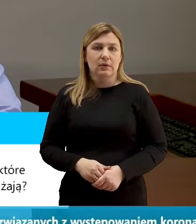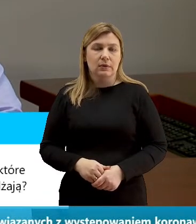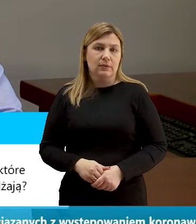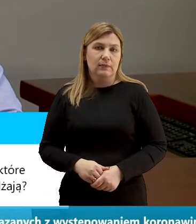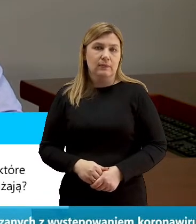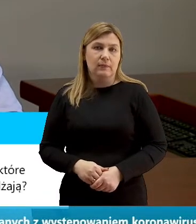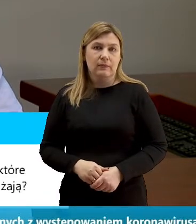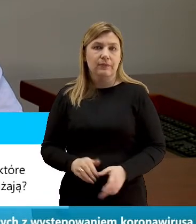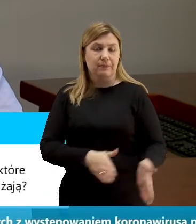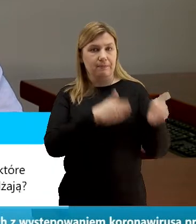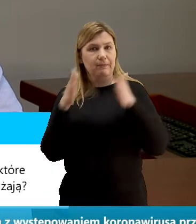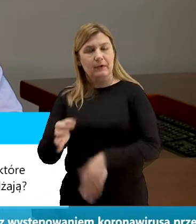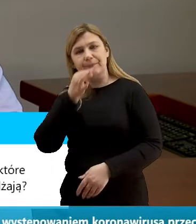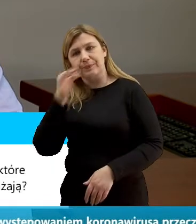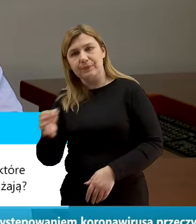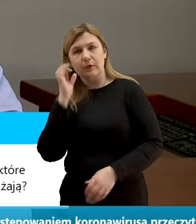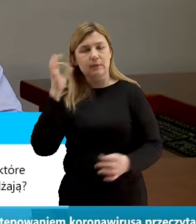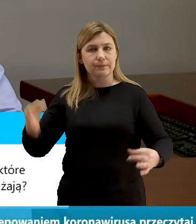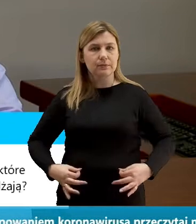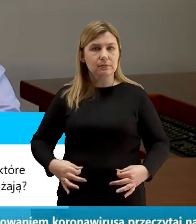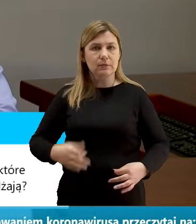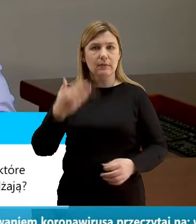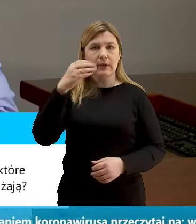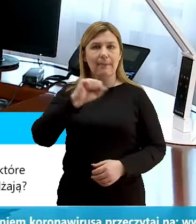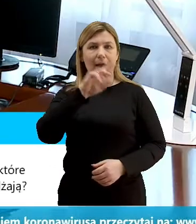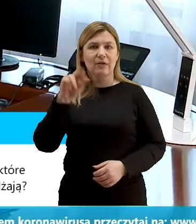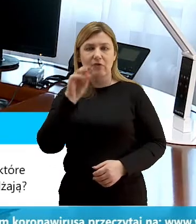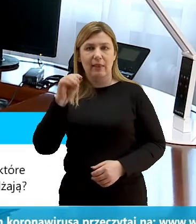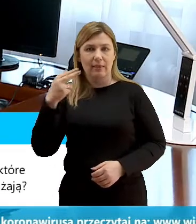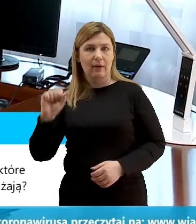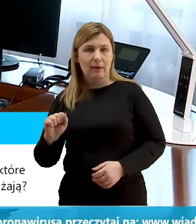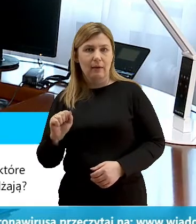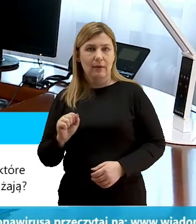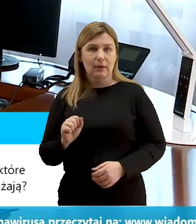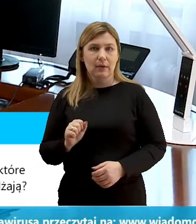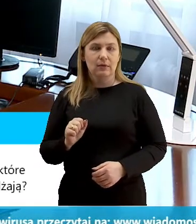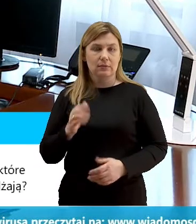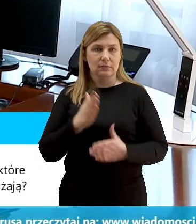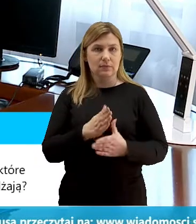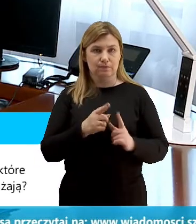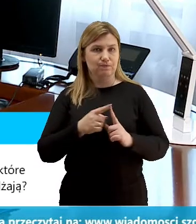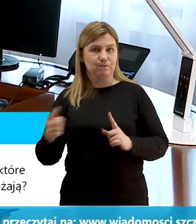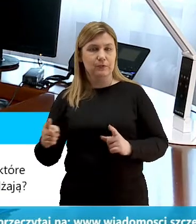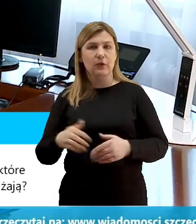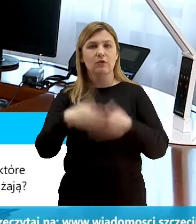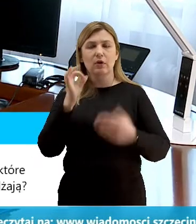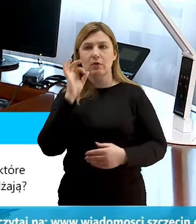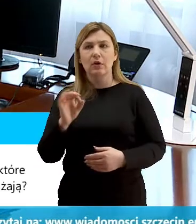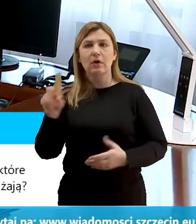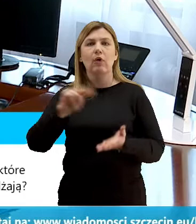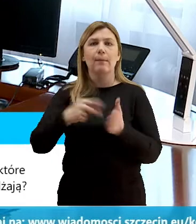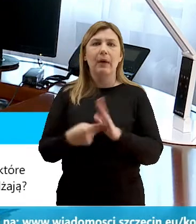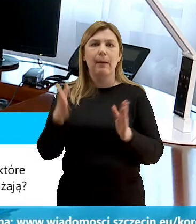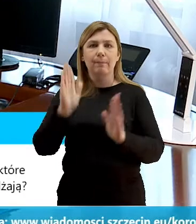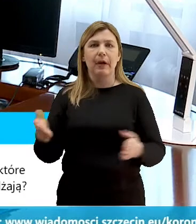Kolejne pytanie od Pani Marzeny, już na bieżąco. Dzień dobry, planowane jest zamknięcie